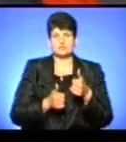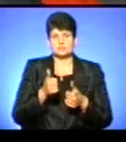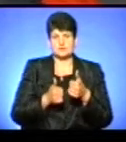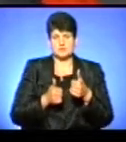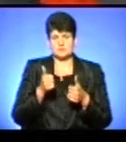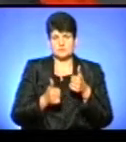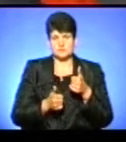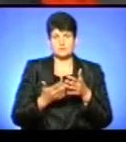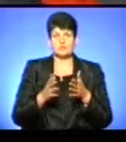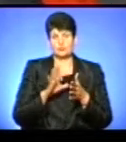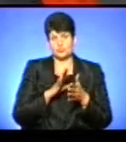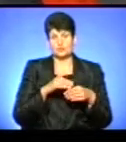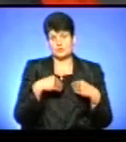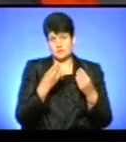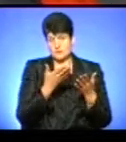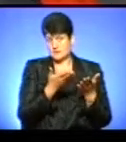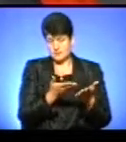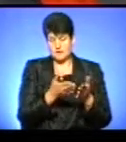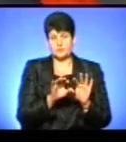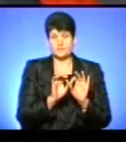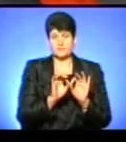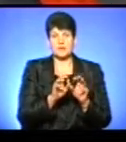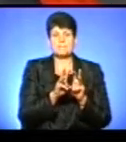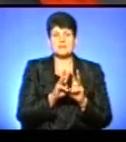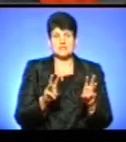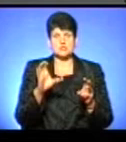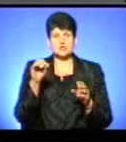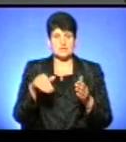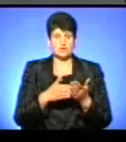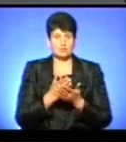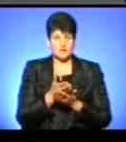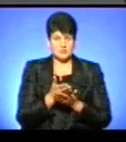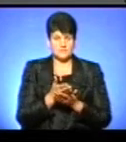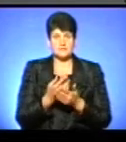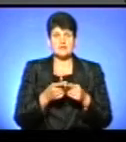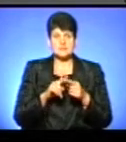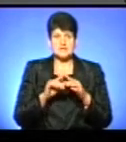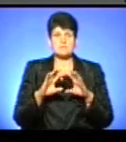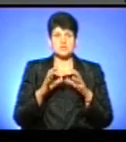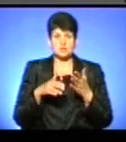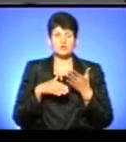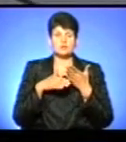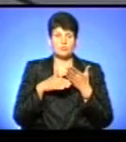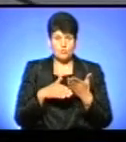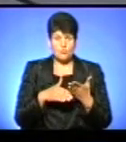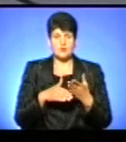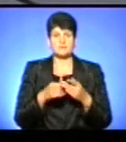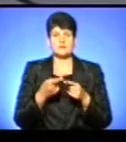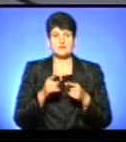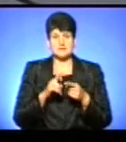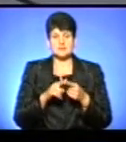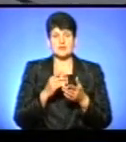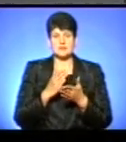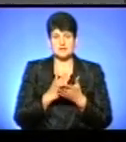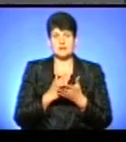дано в Міністерстві соціальної політики в сюжеті щодо міжнародної угоди. Тобто, що це міжнародна допомога? Це